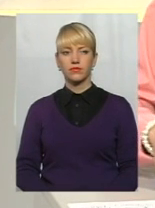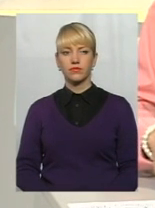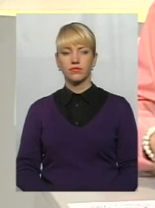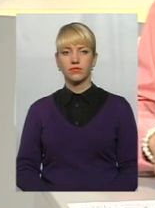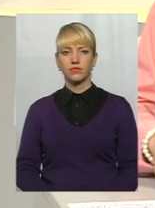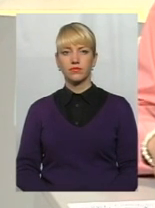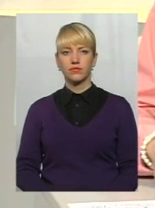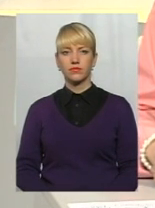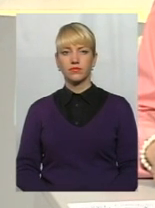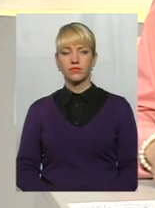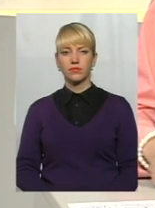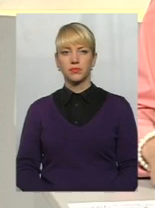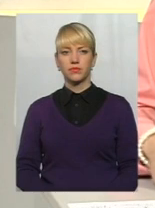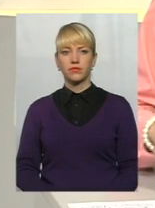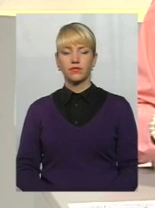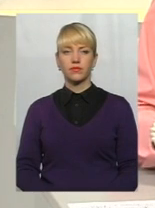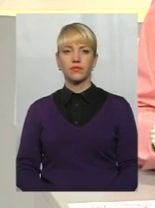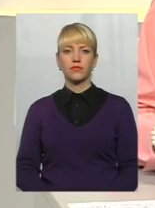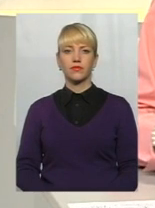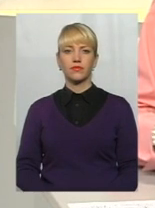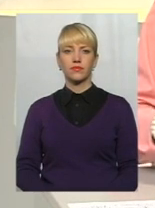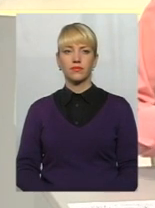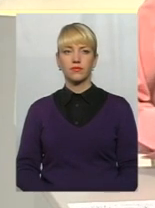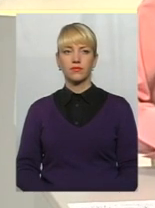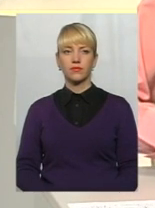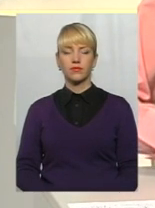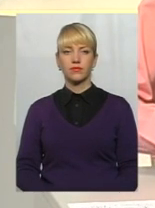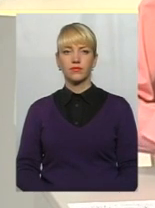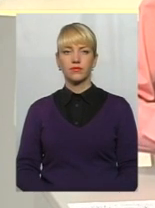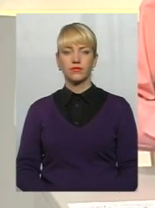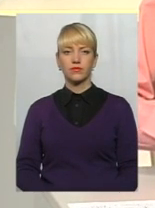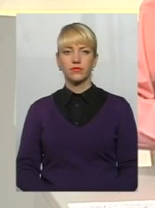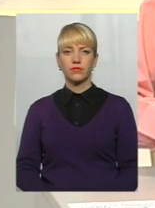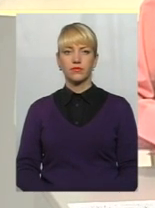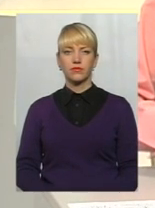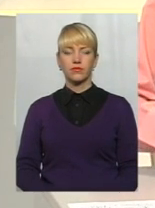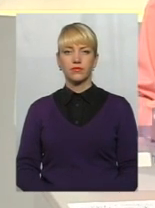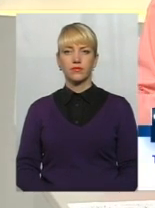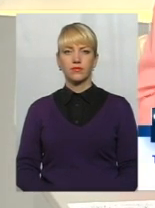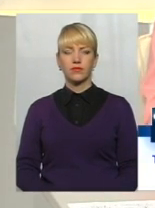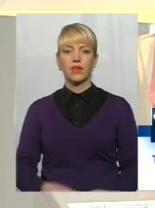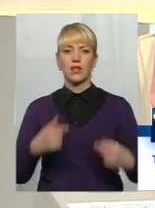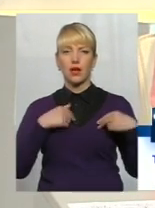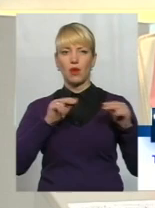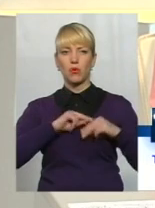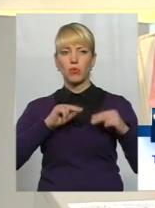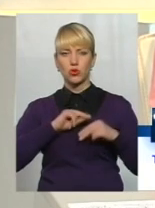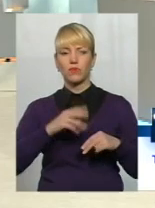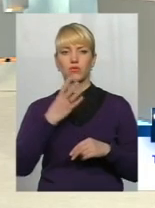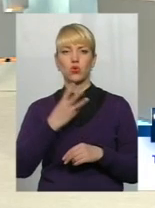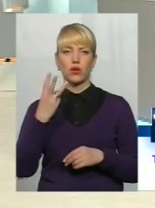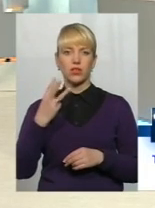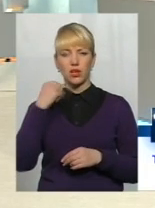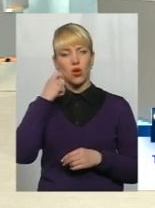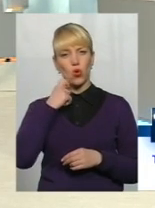Зірвався. Пані Юлії, скажіть, будь ласка, є? Алло? Я пропрацював 43 роки.